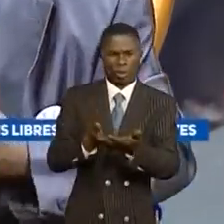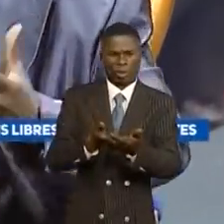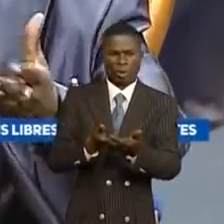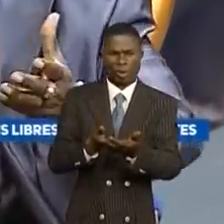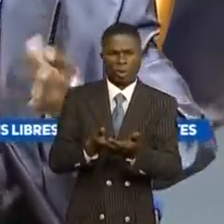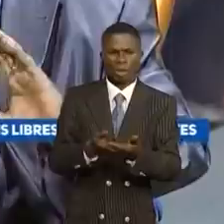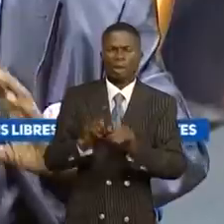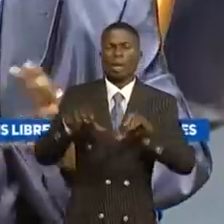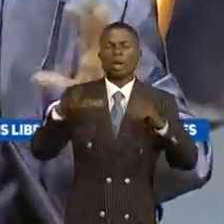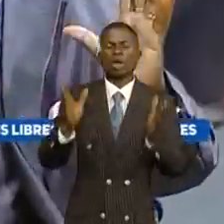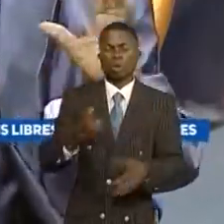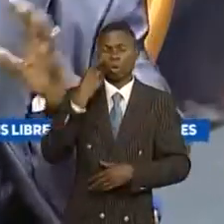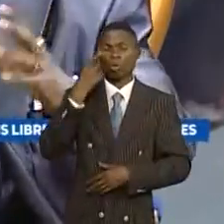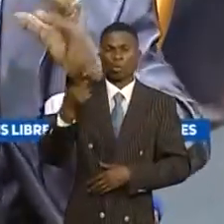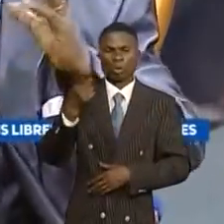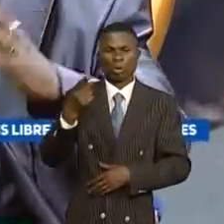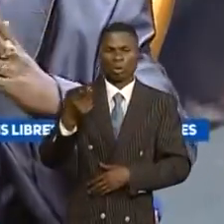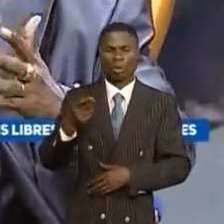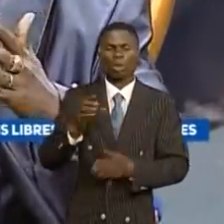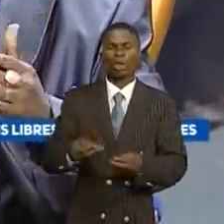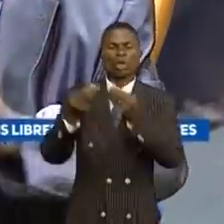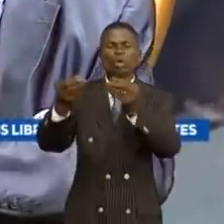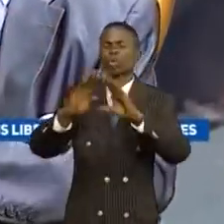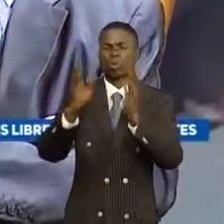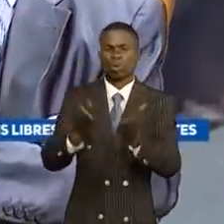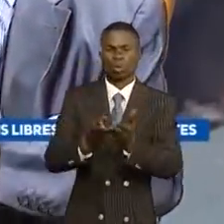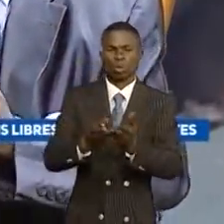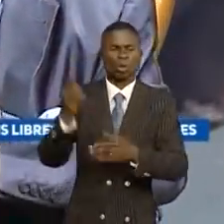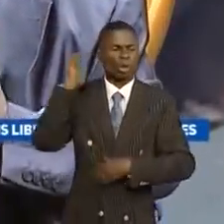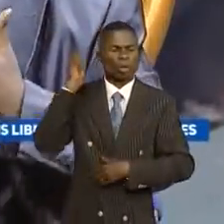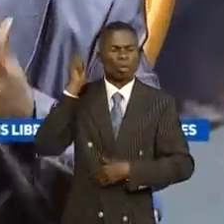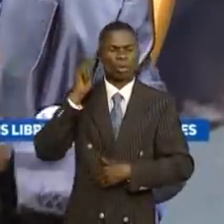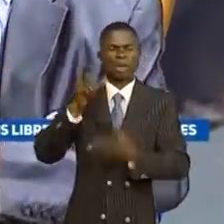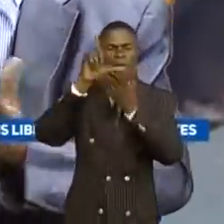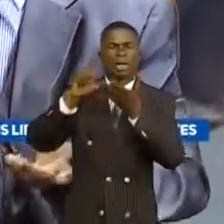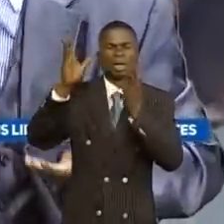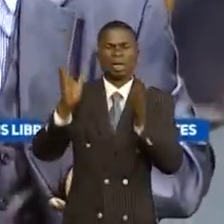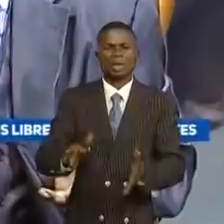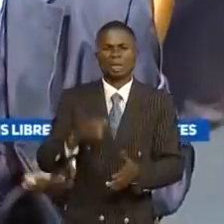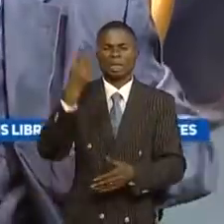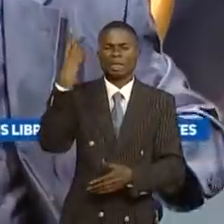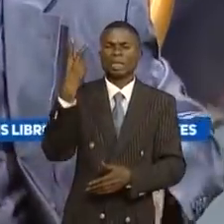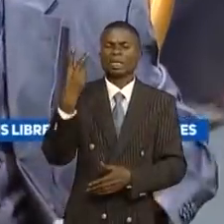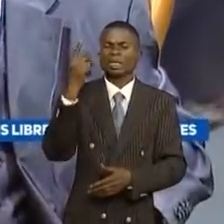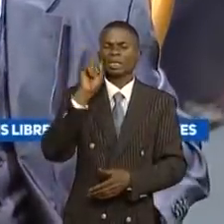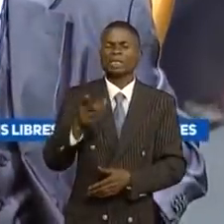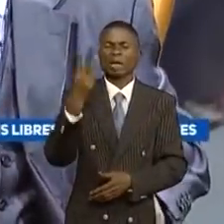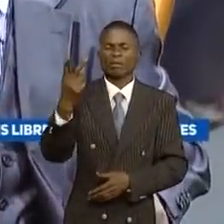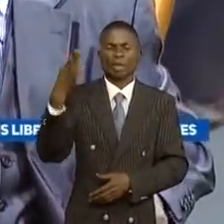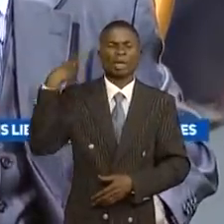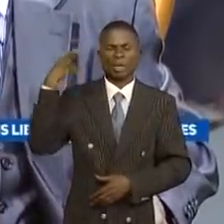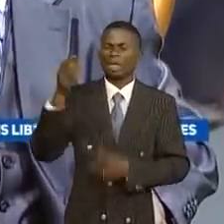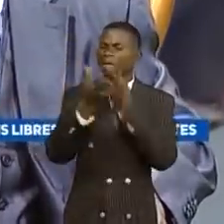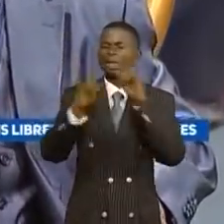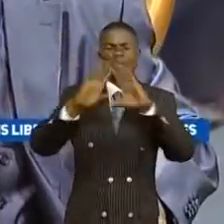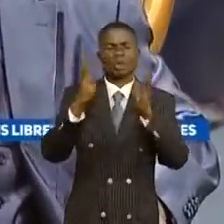ordre. Mais les Congolais, nous voyons, nous avons déposé tous au prix des conférences, il y plus de 100, 100, 100, 120 candidatures. C'est tout à fait normal, c'est la liberté